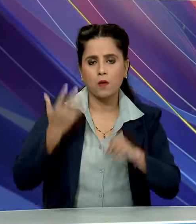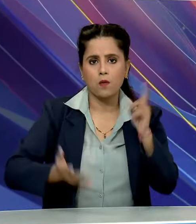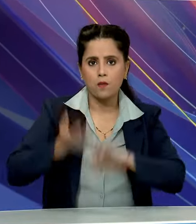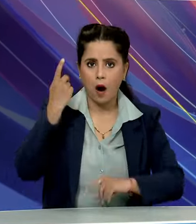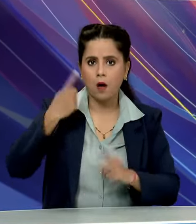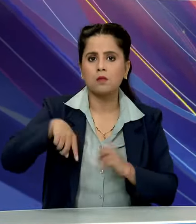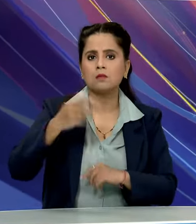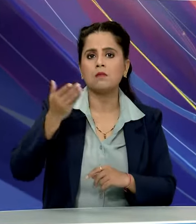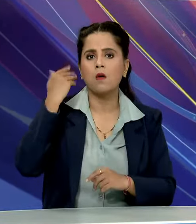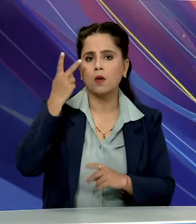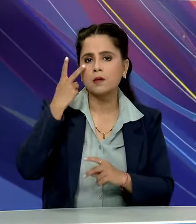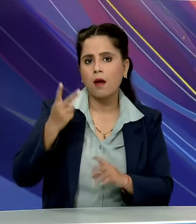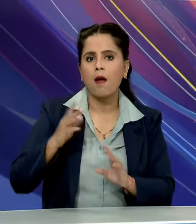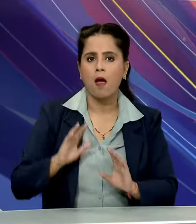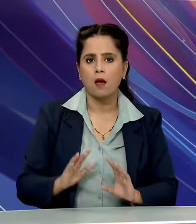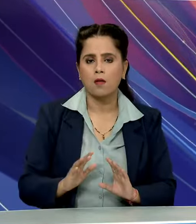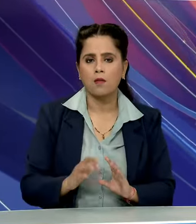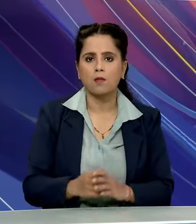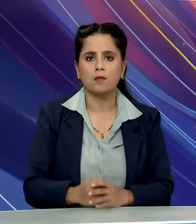की गई थी